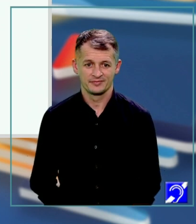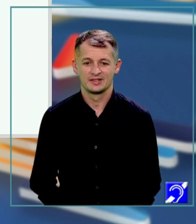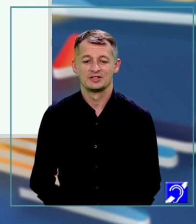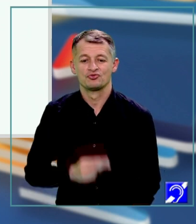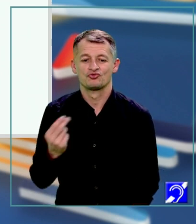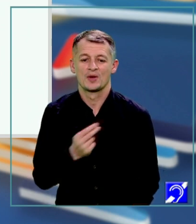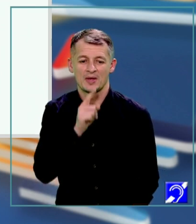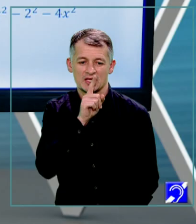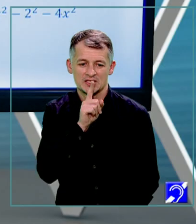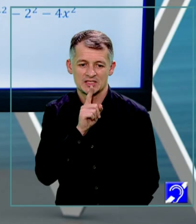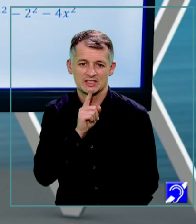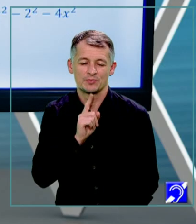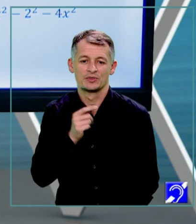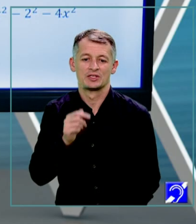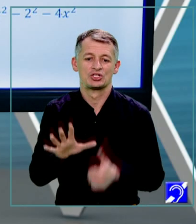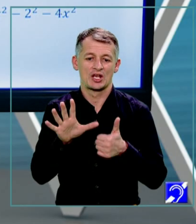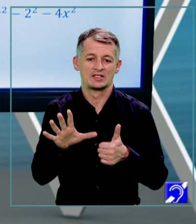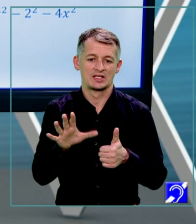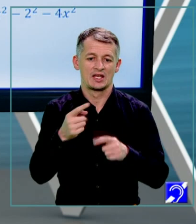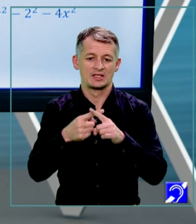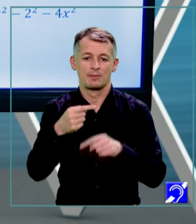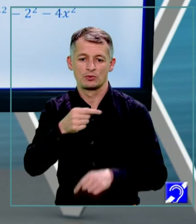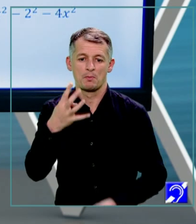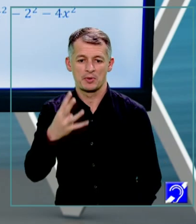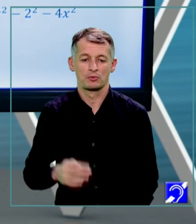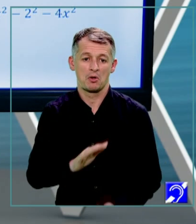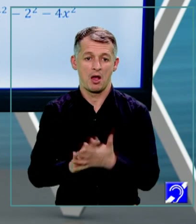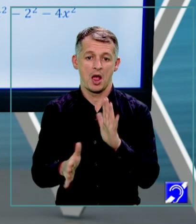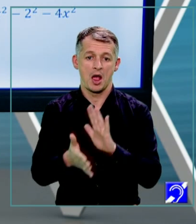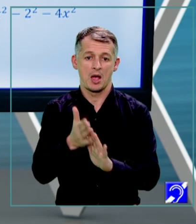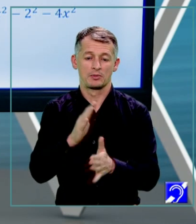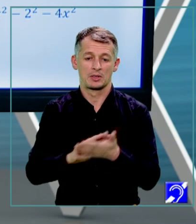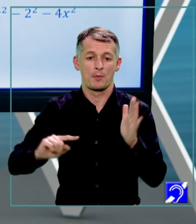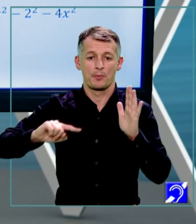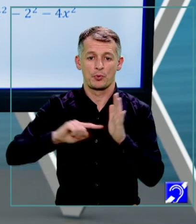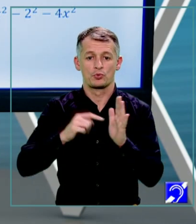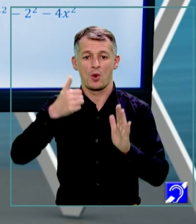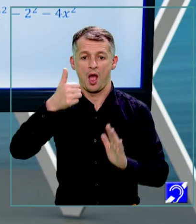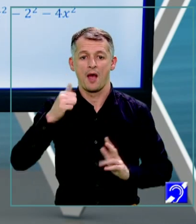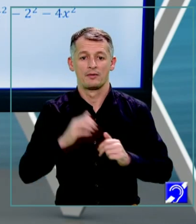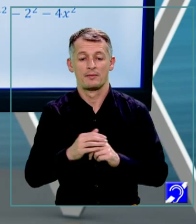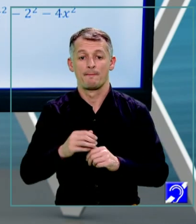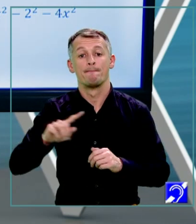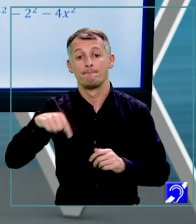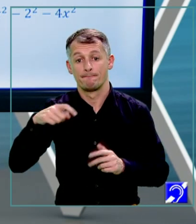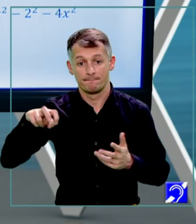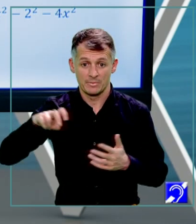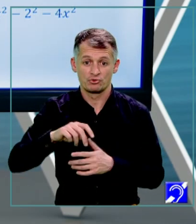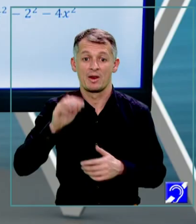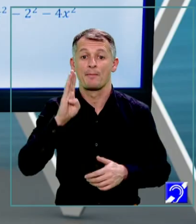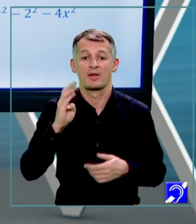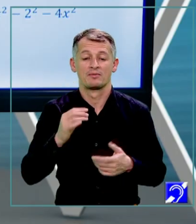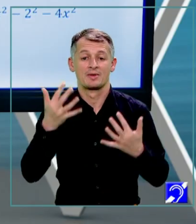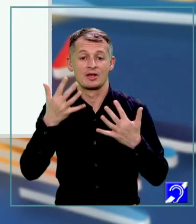este 6x minus 4 și am terminat punctul A. Trecem la punctul B, să-l mai citim odată,